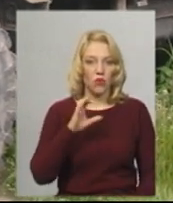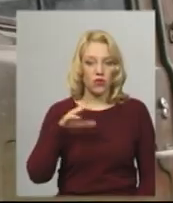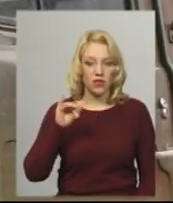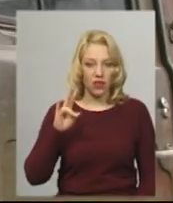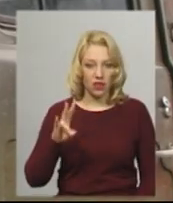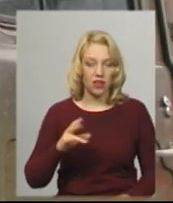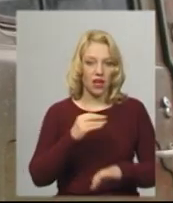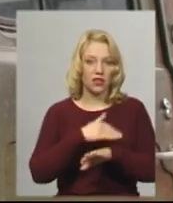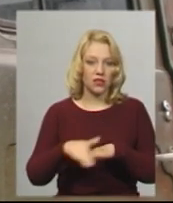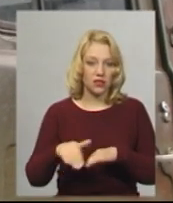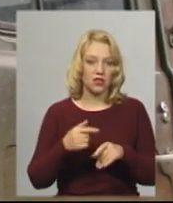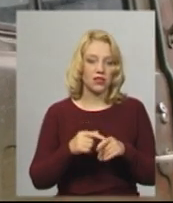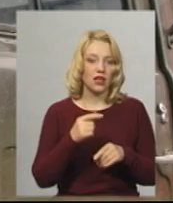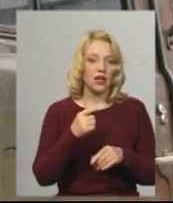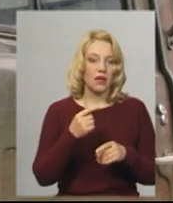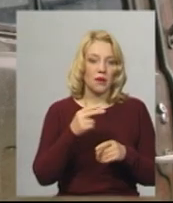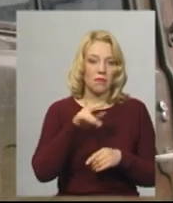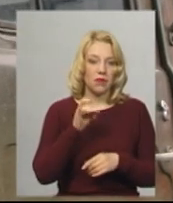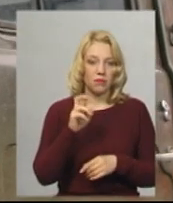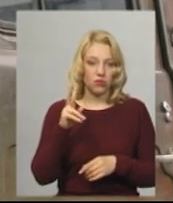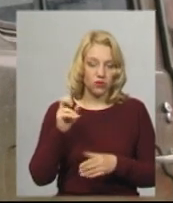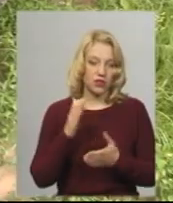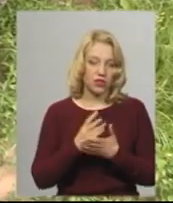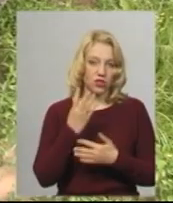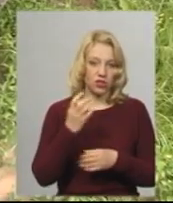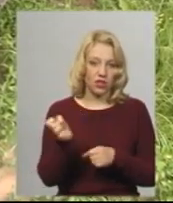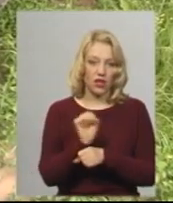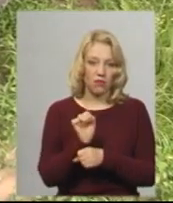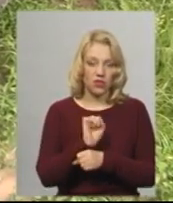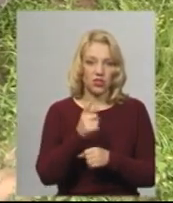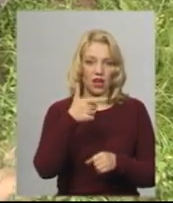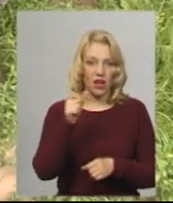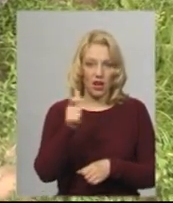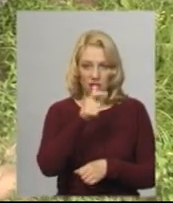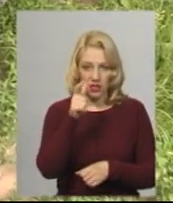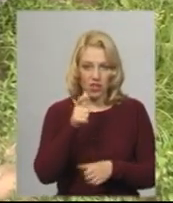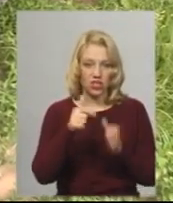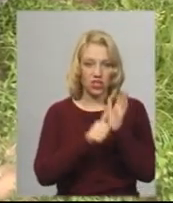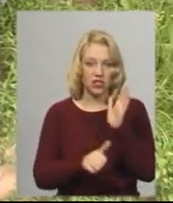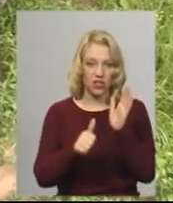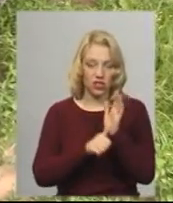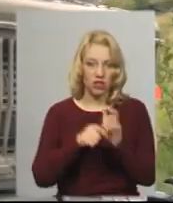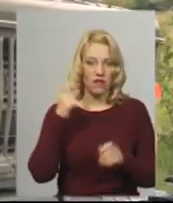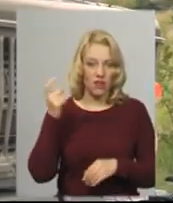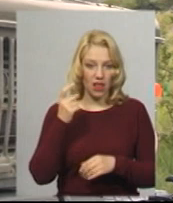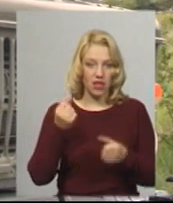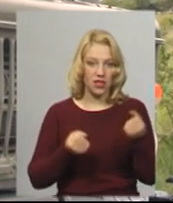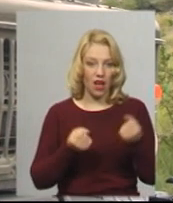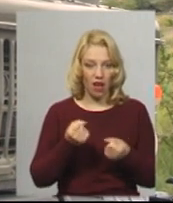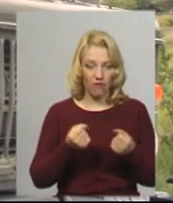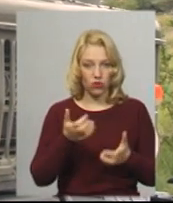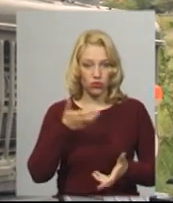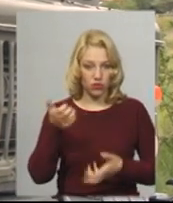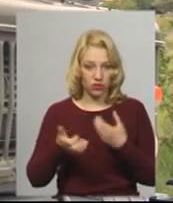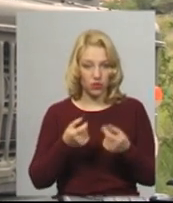Прибузька-1А є автоширот. Біля його виріт стоять чотири машини ГАЗ-66. Власник авторозбірки Ігор Степняк розповів, машини